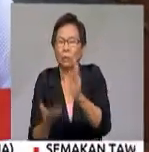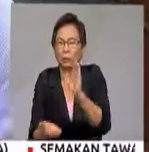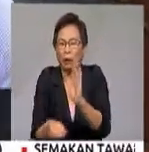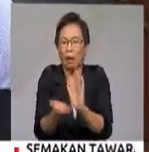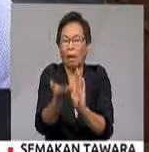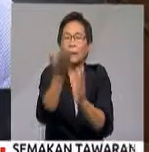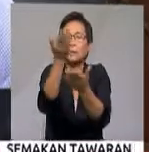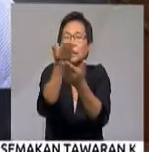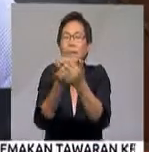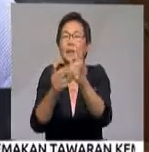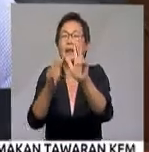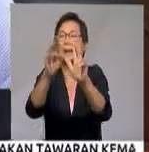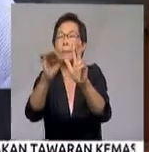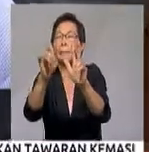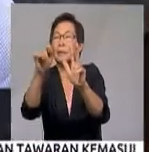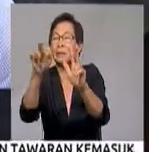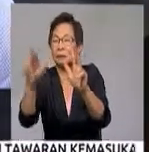meter.